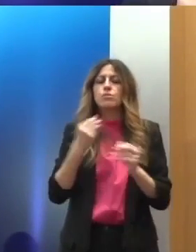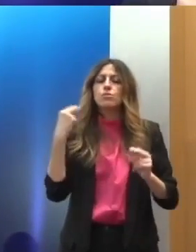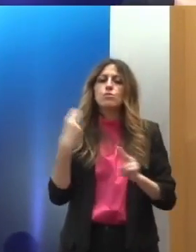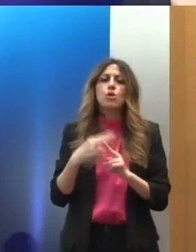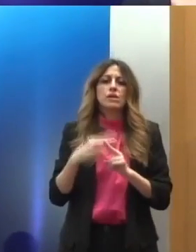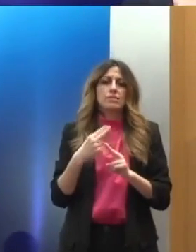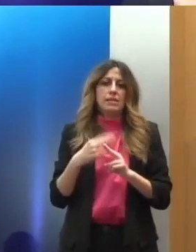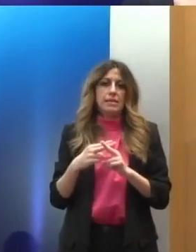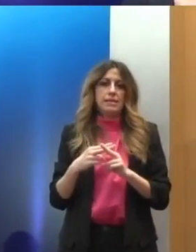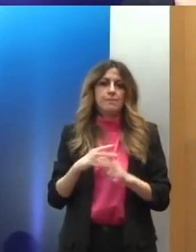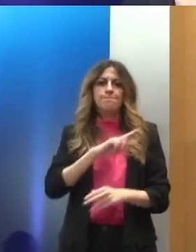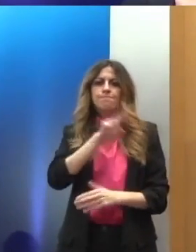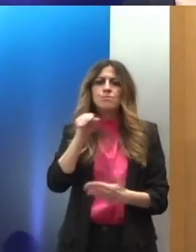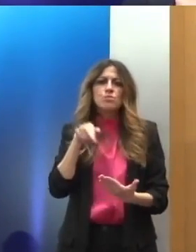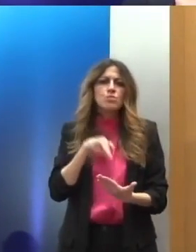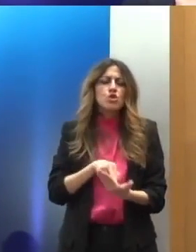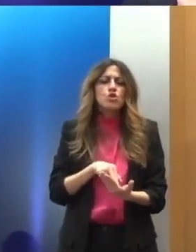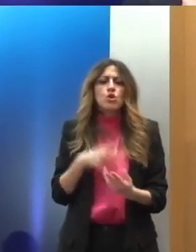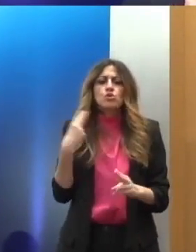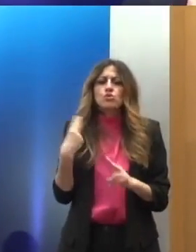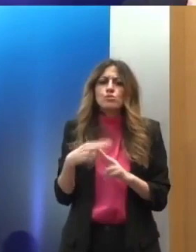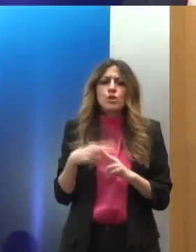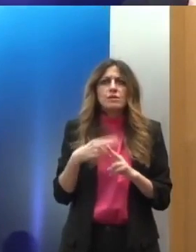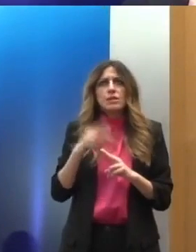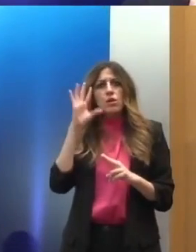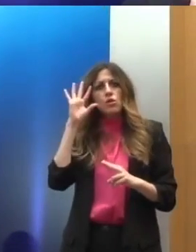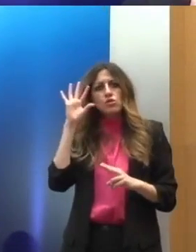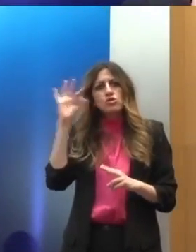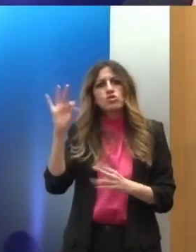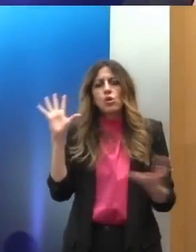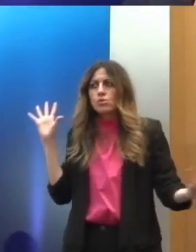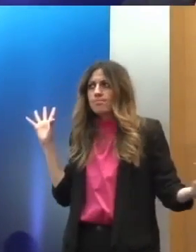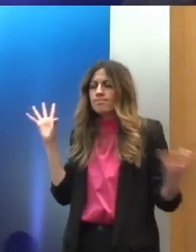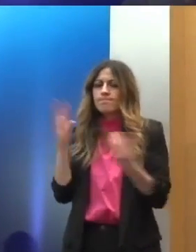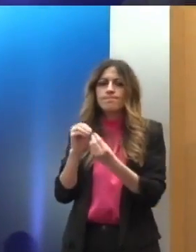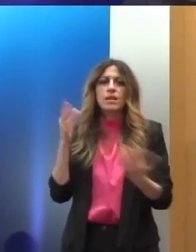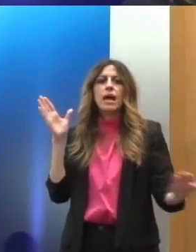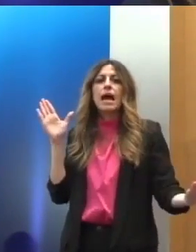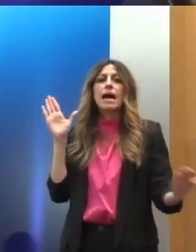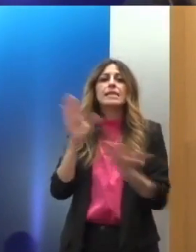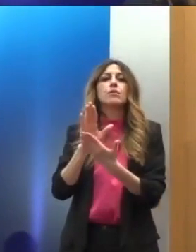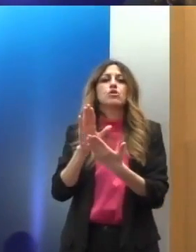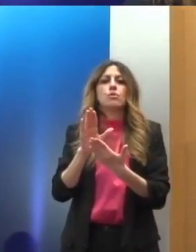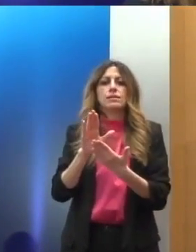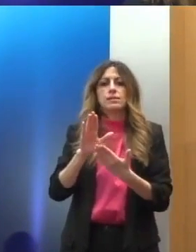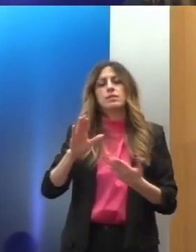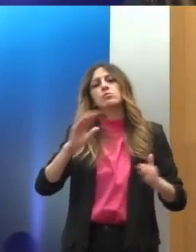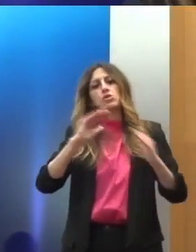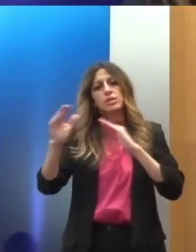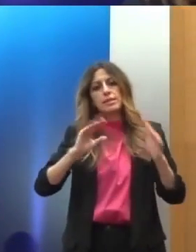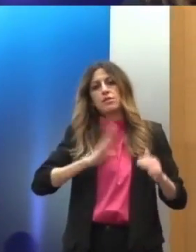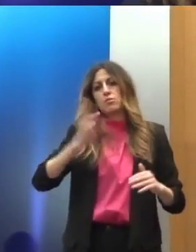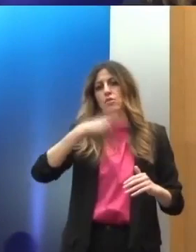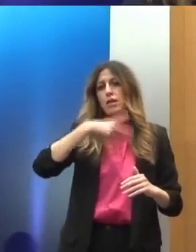ένας ρόλος κέριος για τη συνολική αντιμετώπιση του ελέγχου προστασίας των ανθρωπίνων δικαιωμάτων,